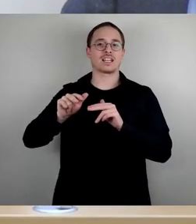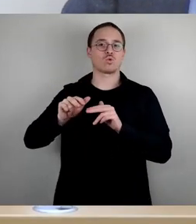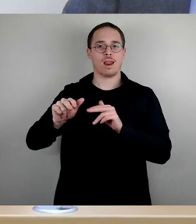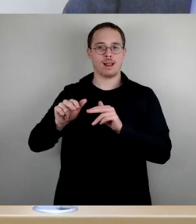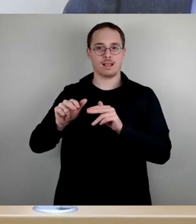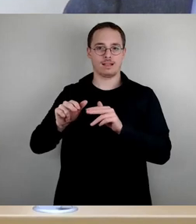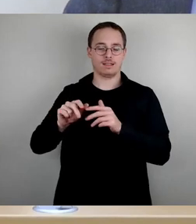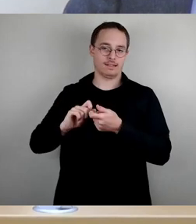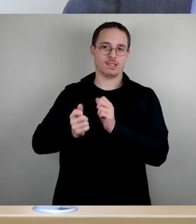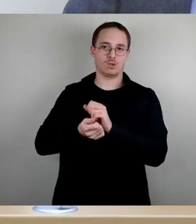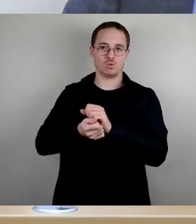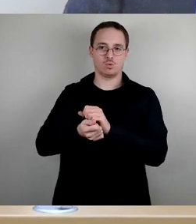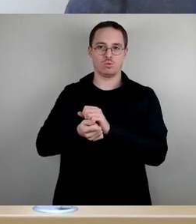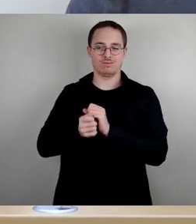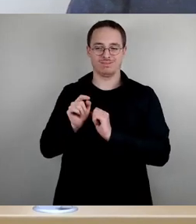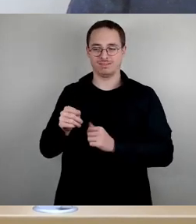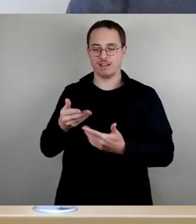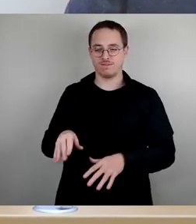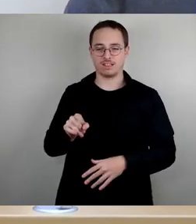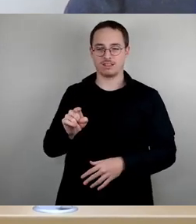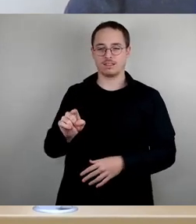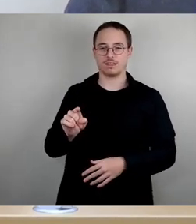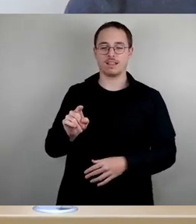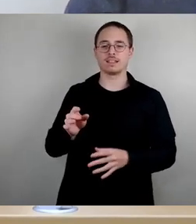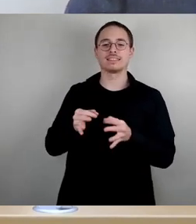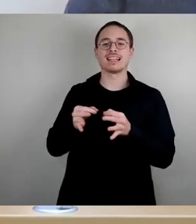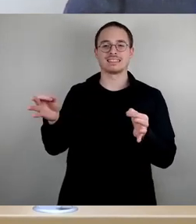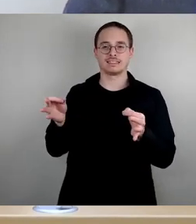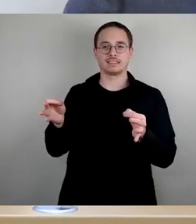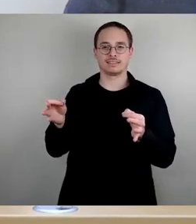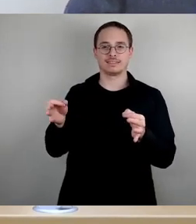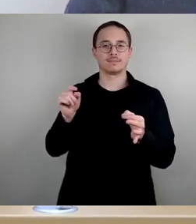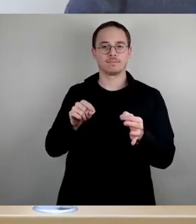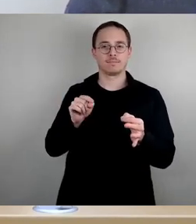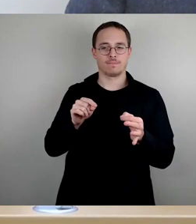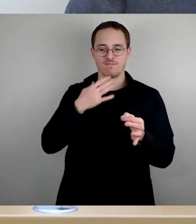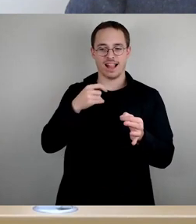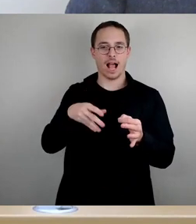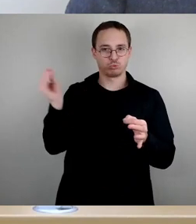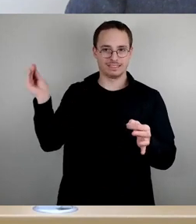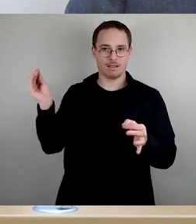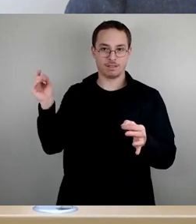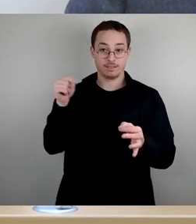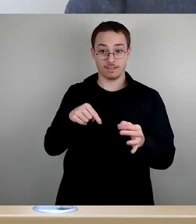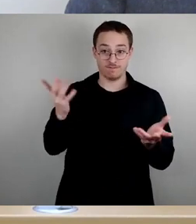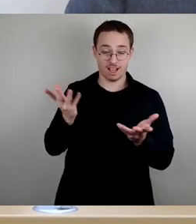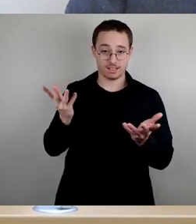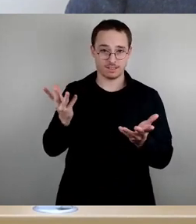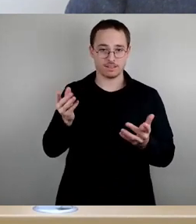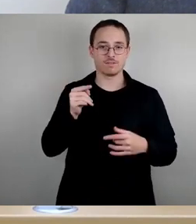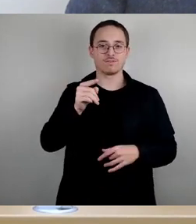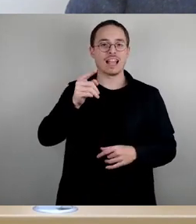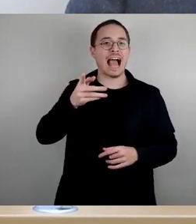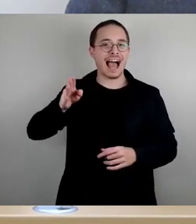fälschlicherweise der Satz mit dabei. Ich sage mal den, den wir jetzt herausnehmen. Es steht noch drin, die Anhörung ist nach